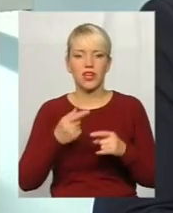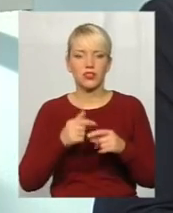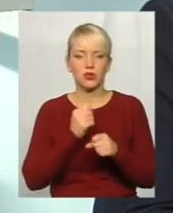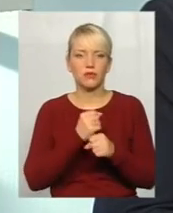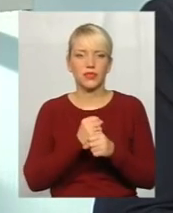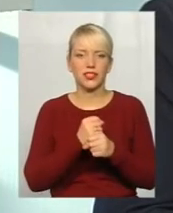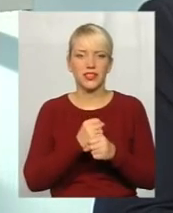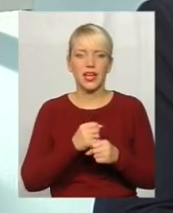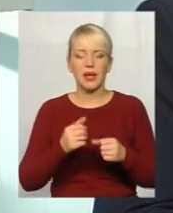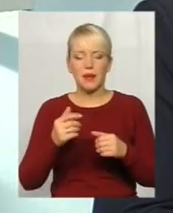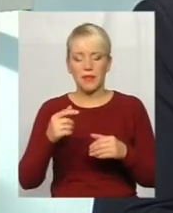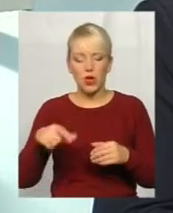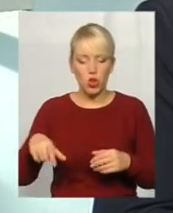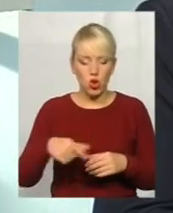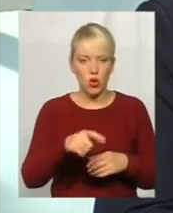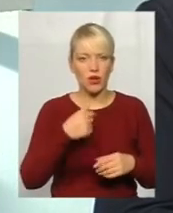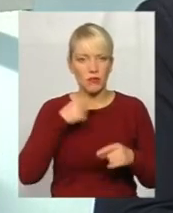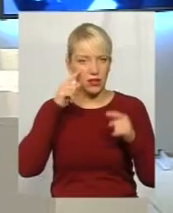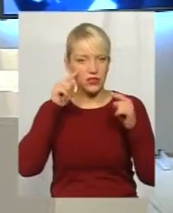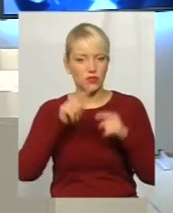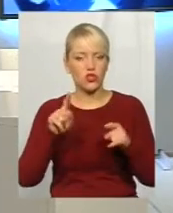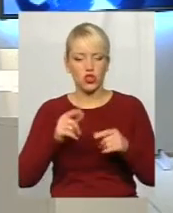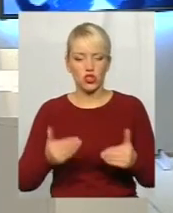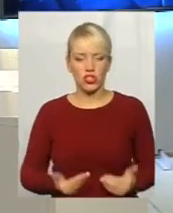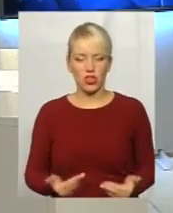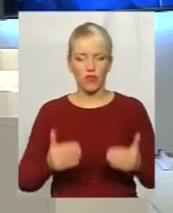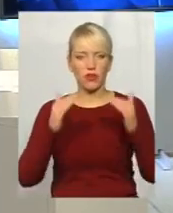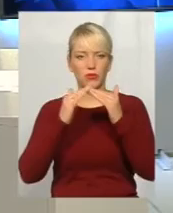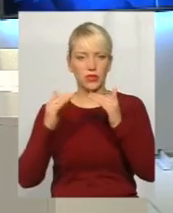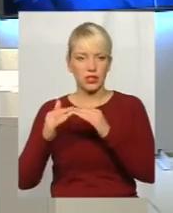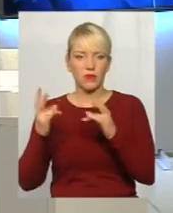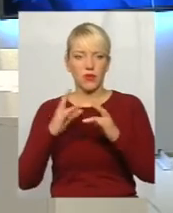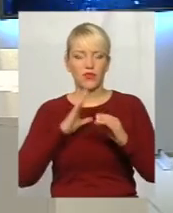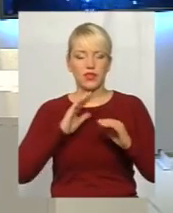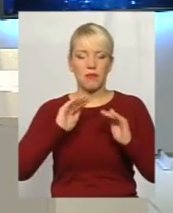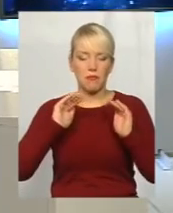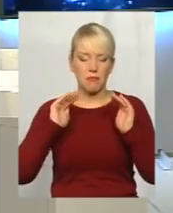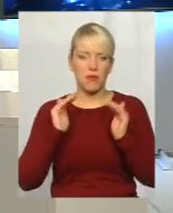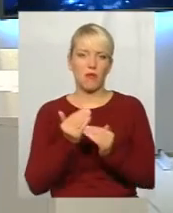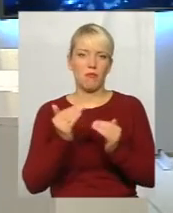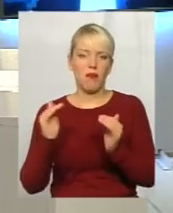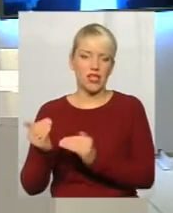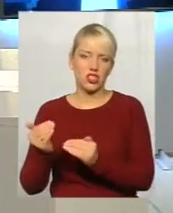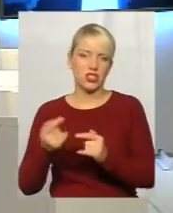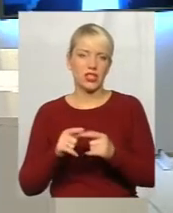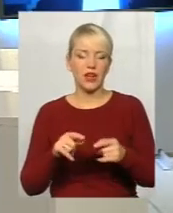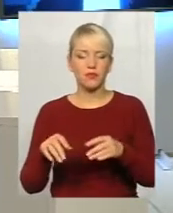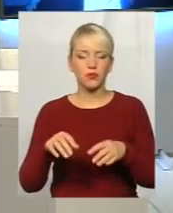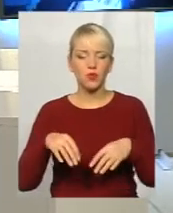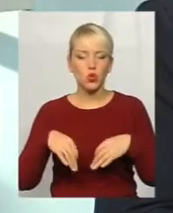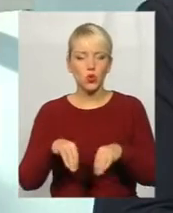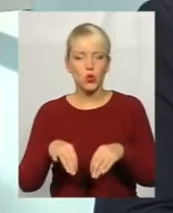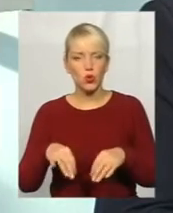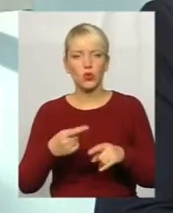дороги, ми на це акцентували, що житлова зона повинна бути максимально обмежена рухом транспортних